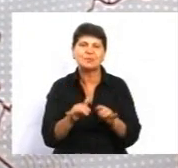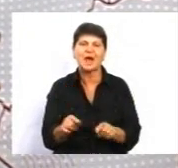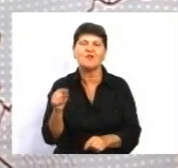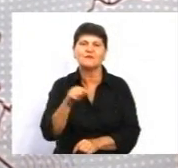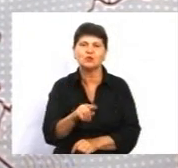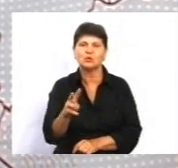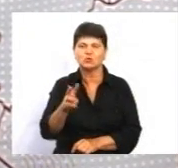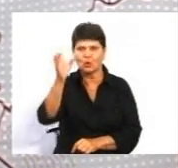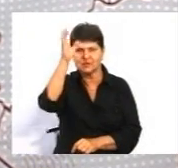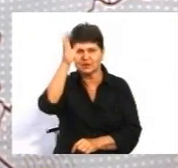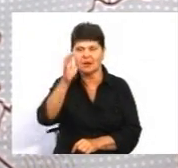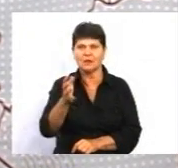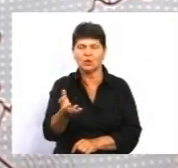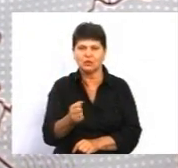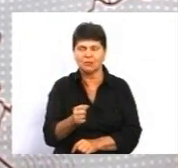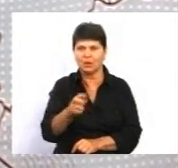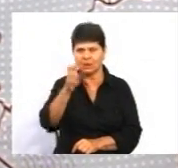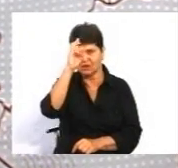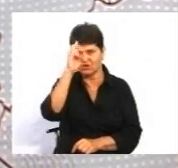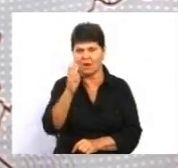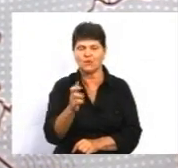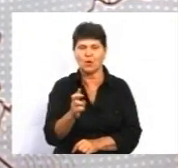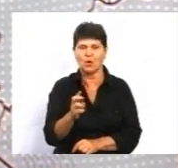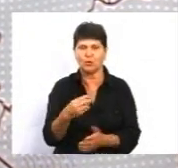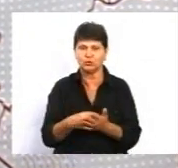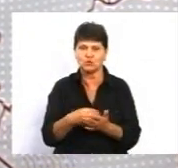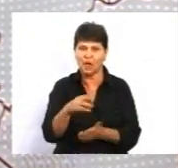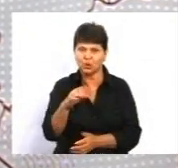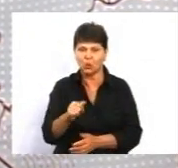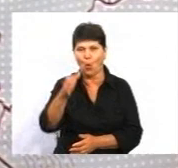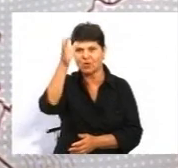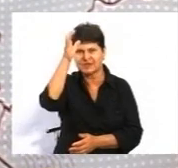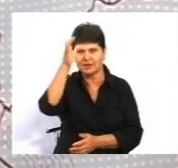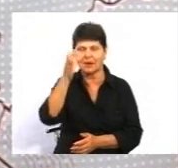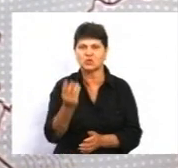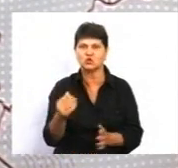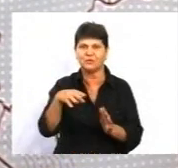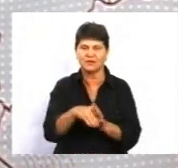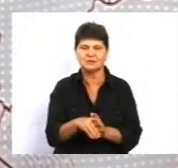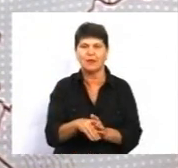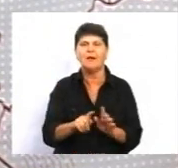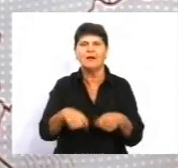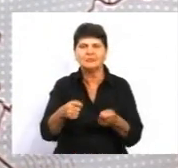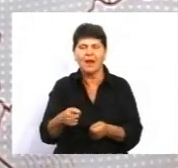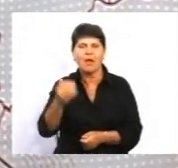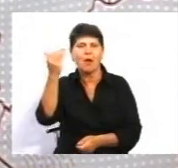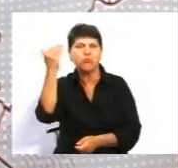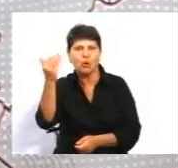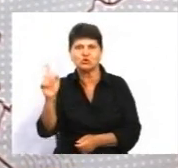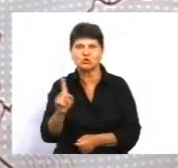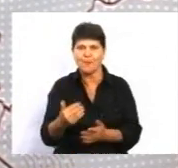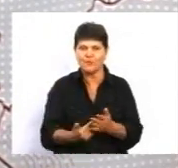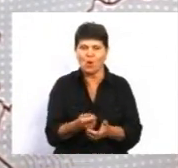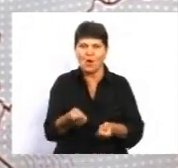плату з державного бюджету, це освітня особенція. Тому, дай Боже, щоб той новий уряд, який буде, він дотримався цих